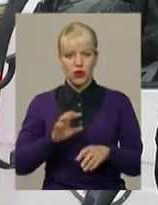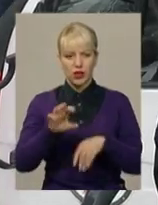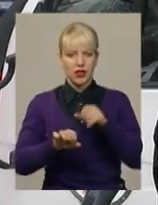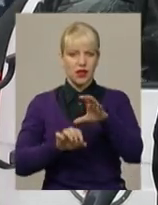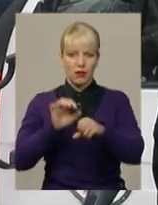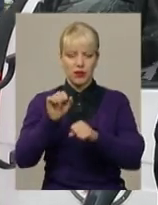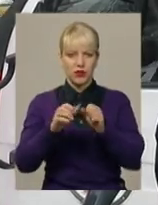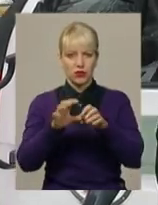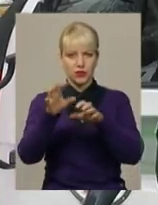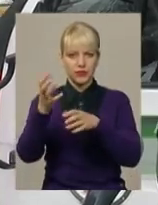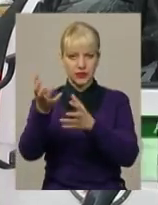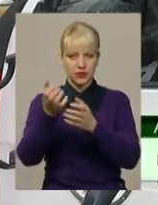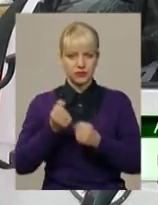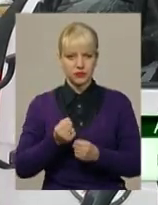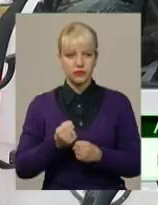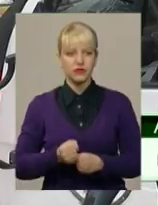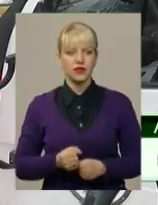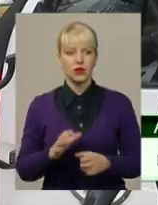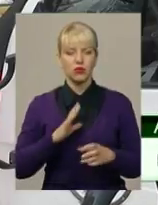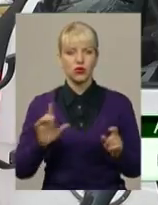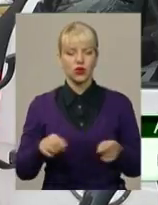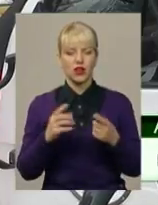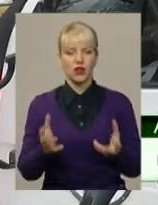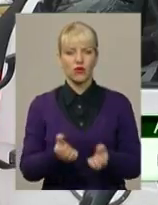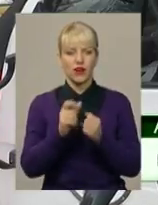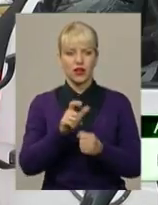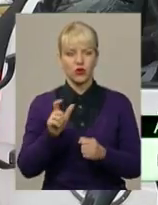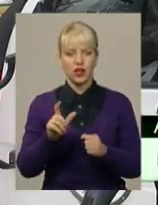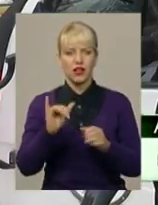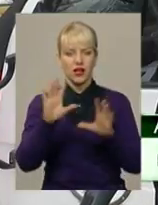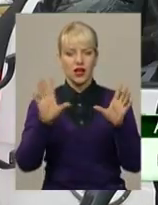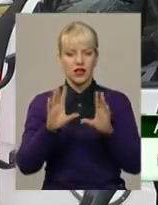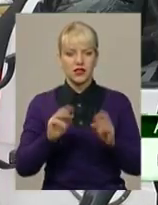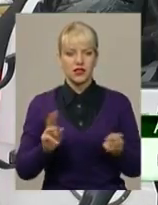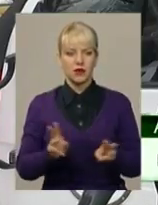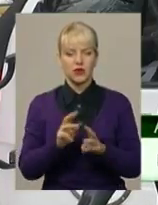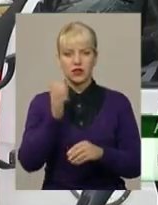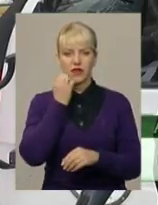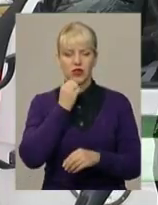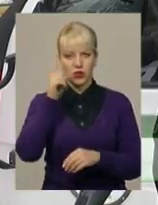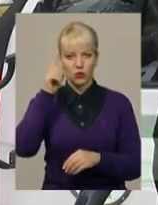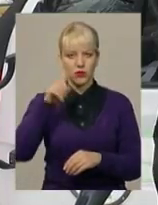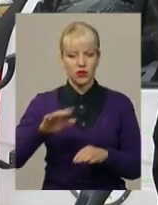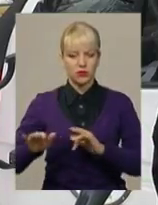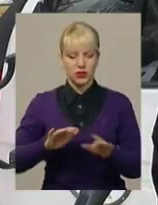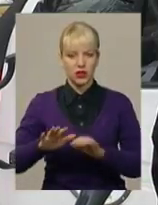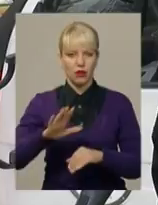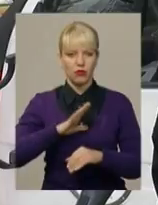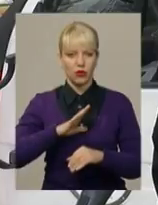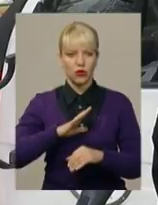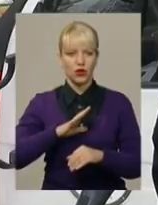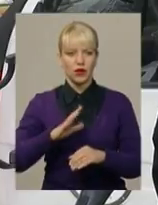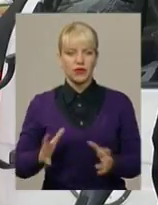організовано рятування людей і гасіння пожежі. Завдяки вмілим діям було врятовано